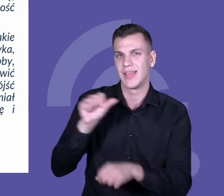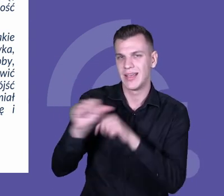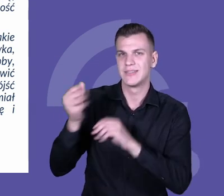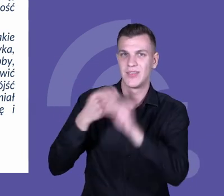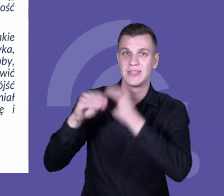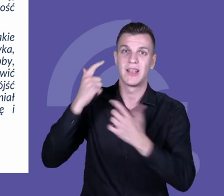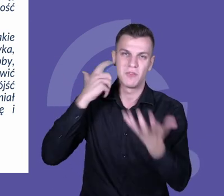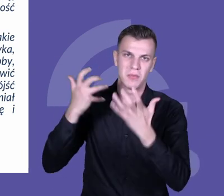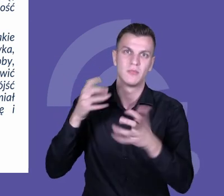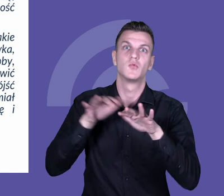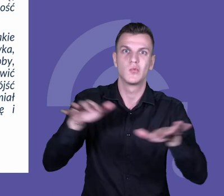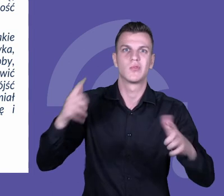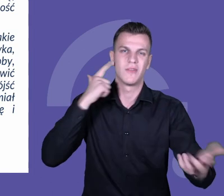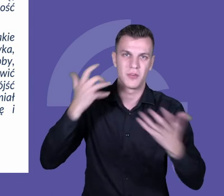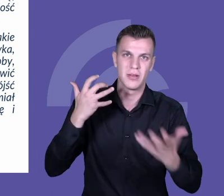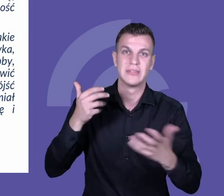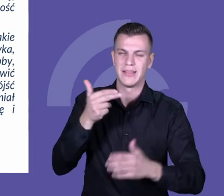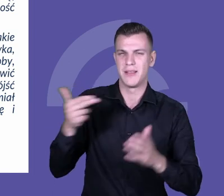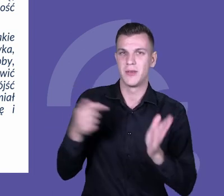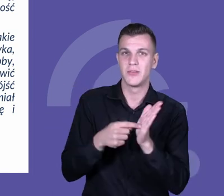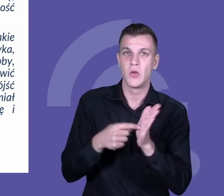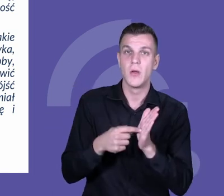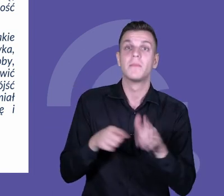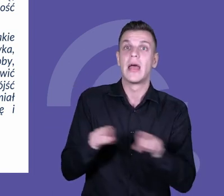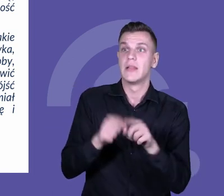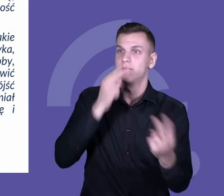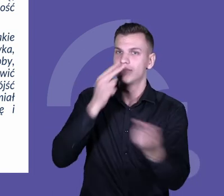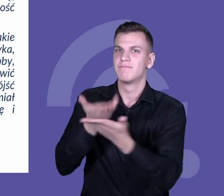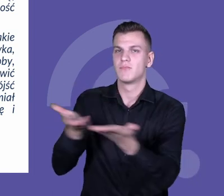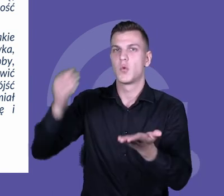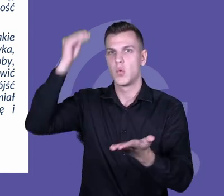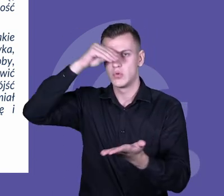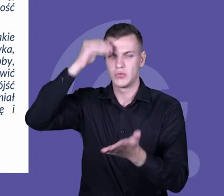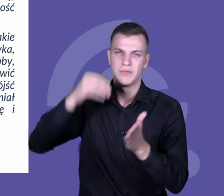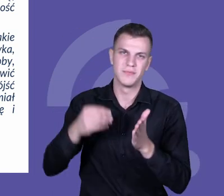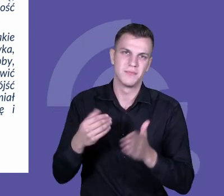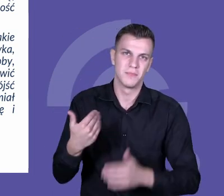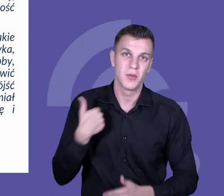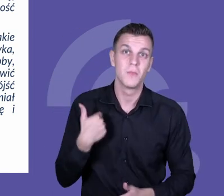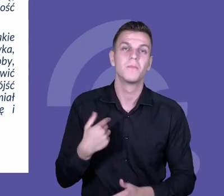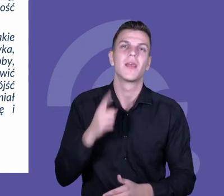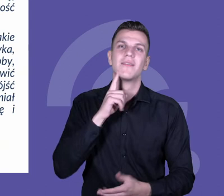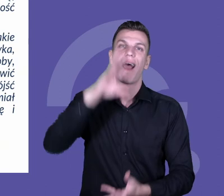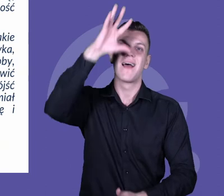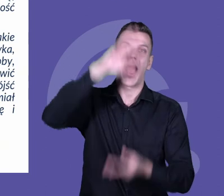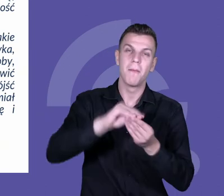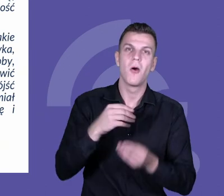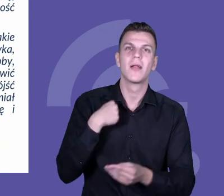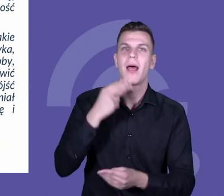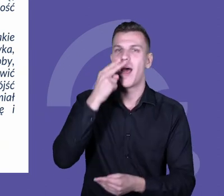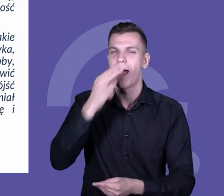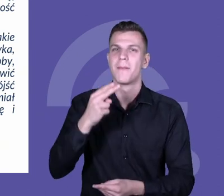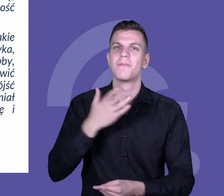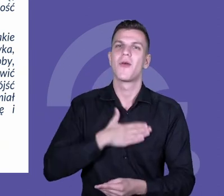rzeczywiście tego dużo. Natomiast widać to było u uczniów. Mi z raportu przypadł do gustu bardzo taki cytat z obserwacji